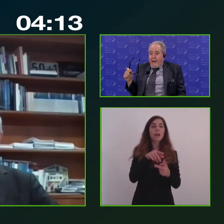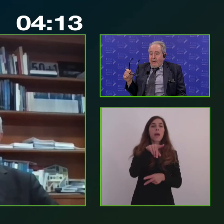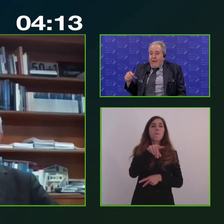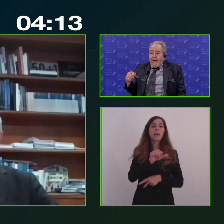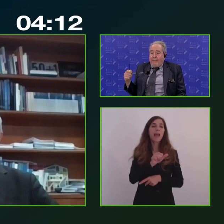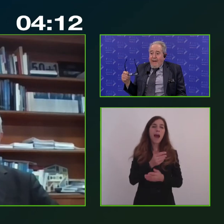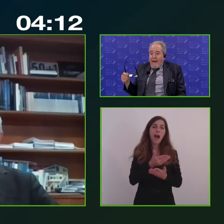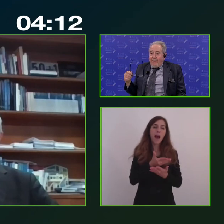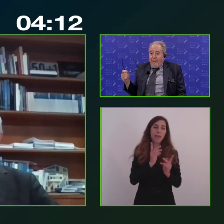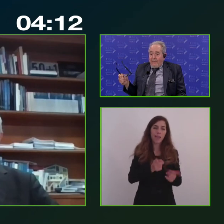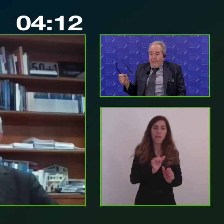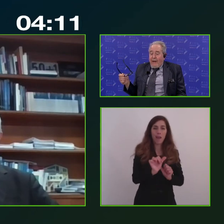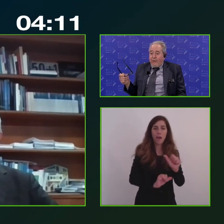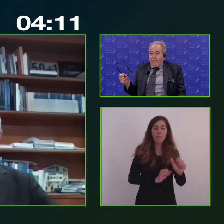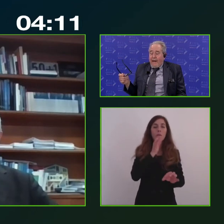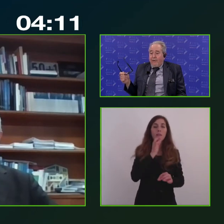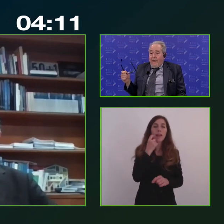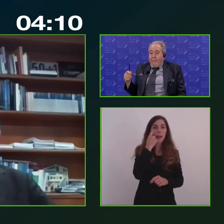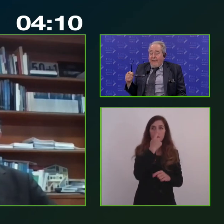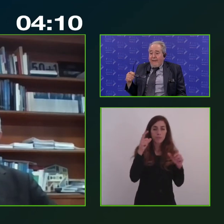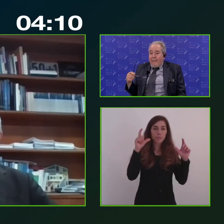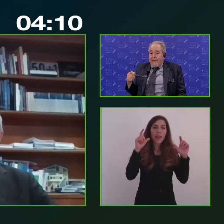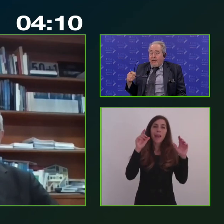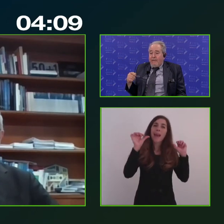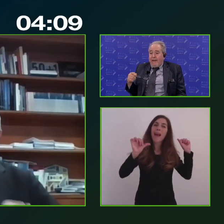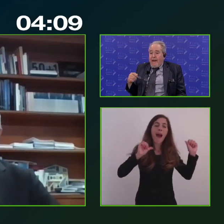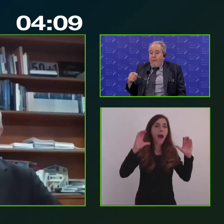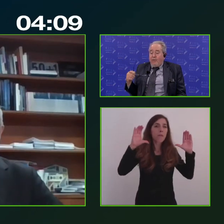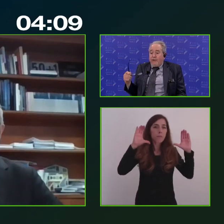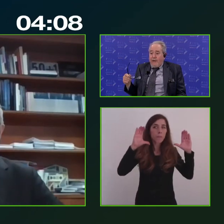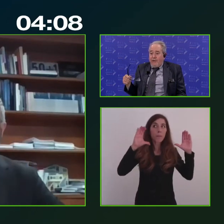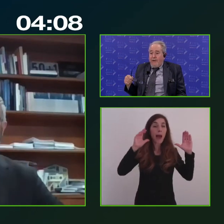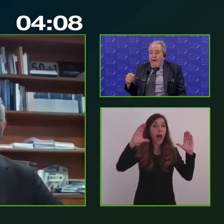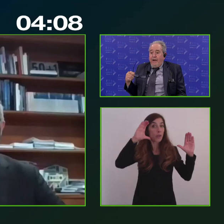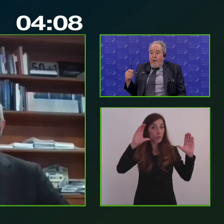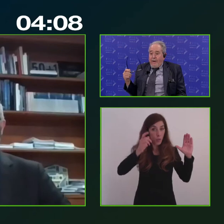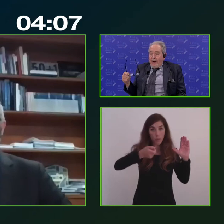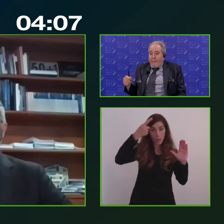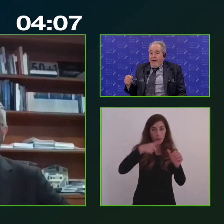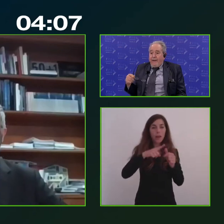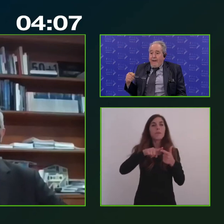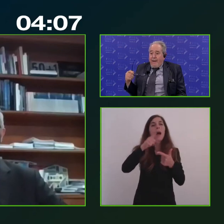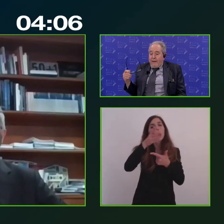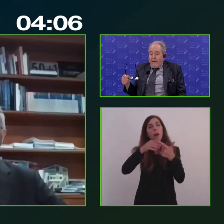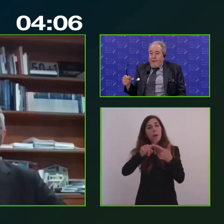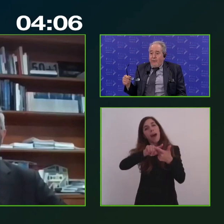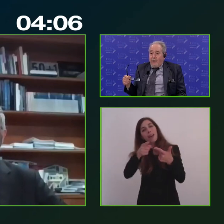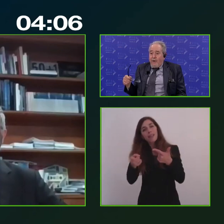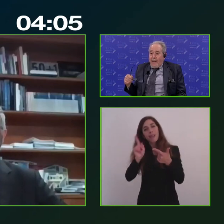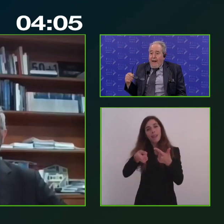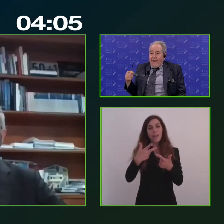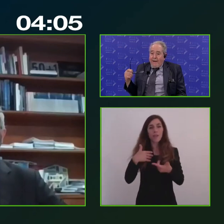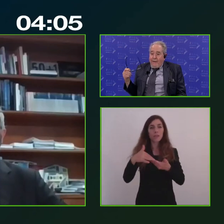la capacità di cambiare ascoltando, ma dall'altra parte ci deve essere anche una società civile, delle imprese, delle